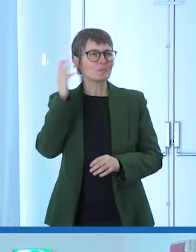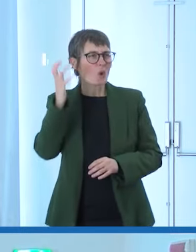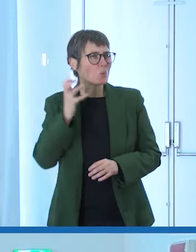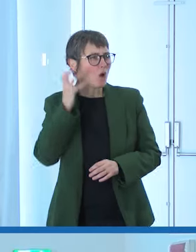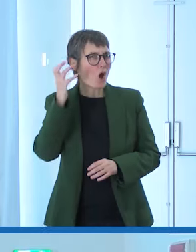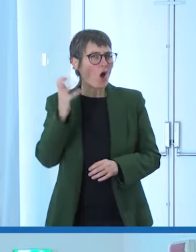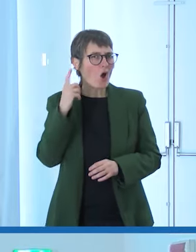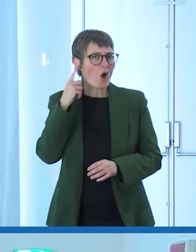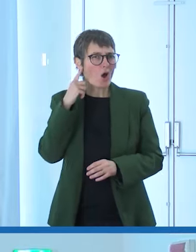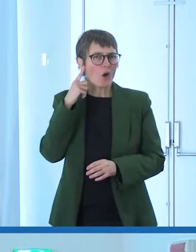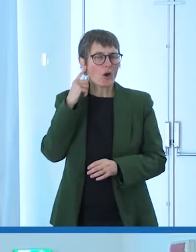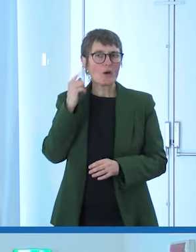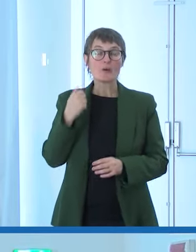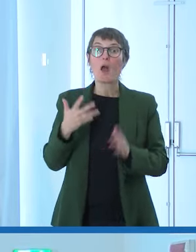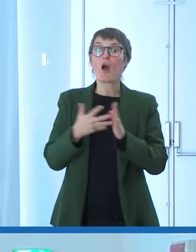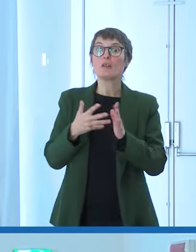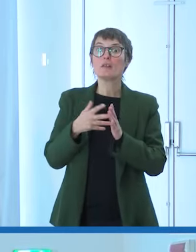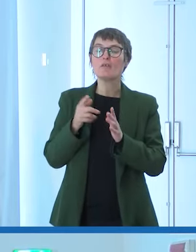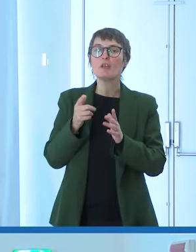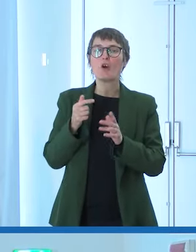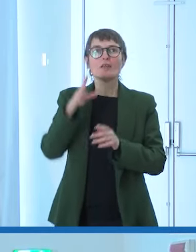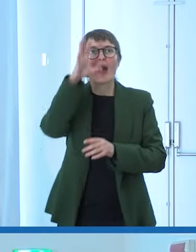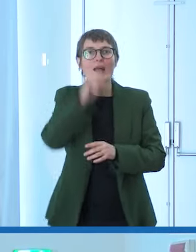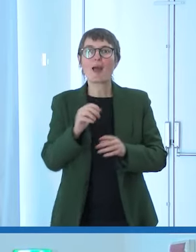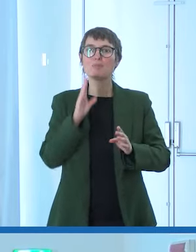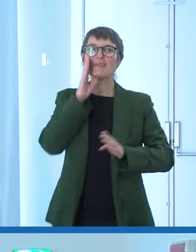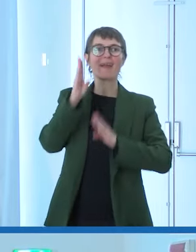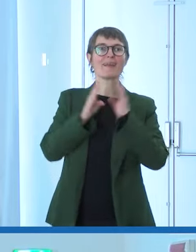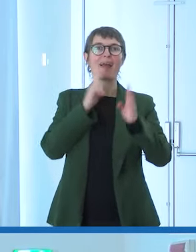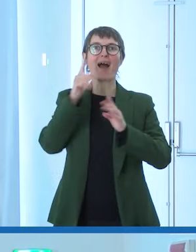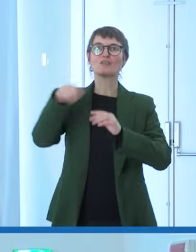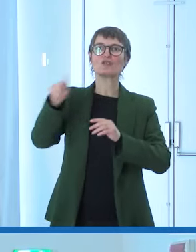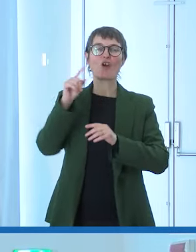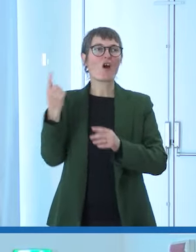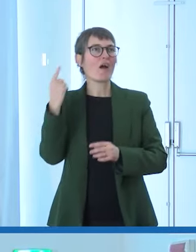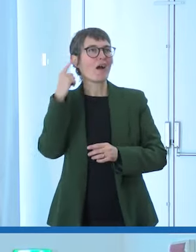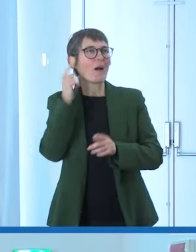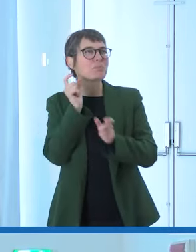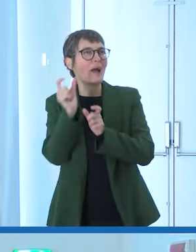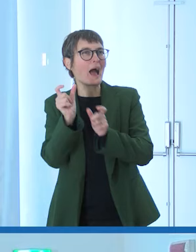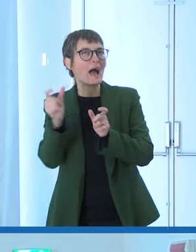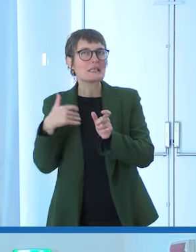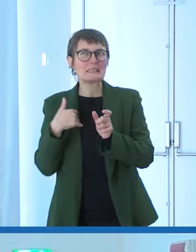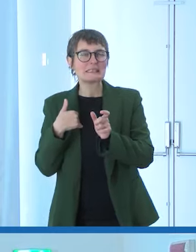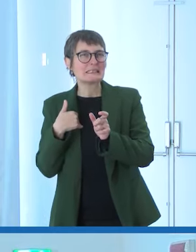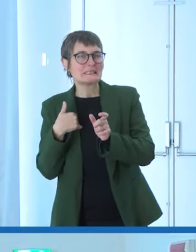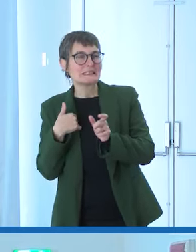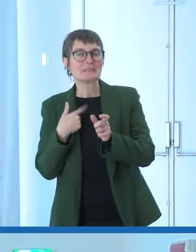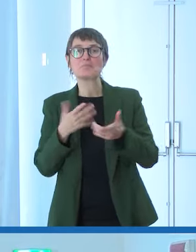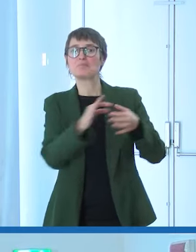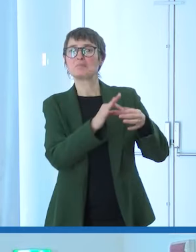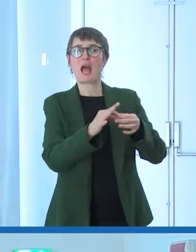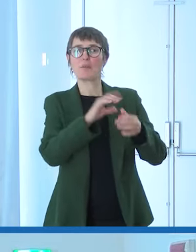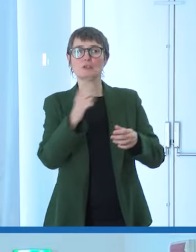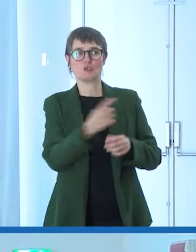capire le parole delle canzoni che tutti i miei amici capivano sentivano ripetevano io dico ma perché se sento una canzone alla radio non